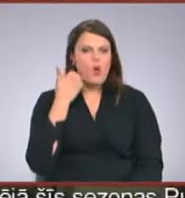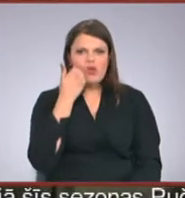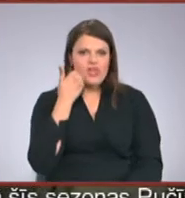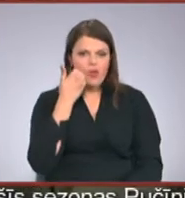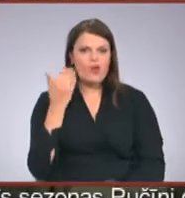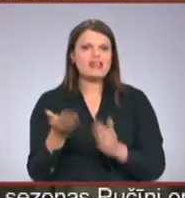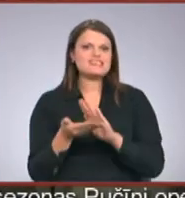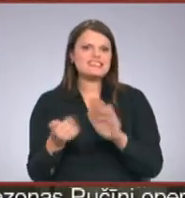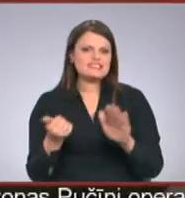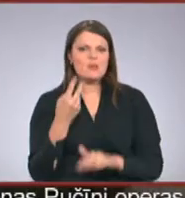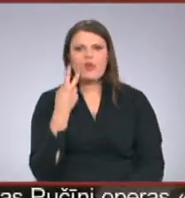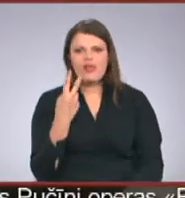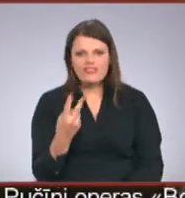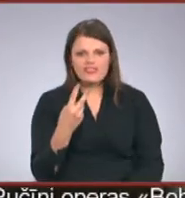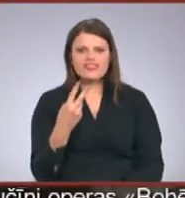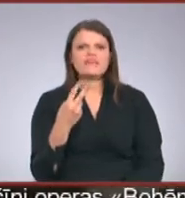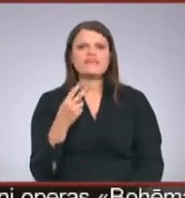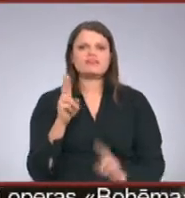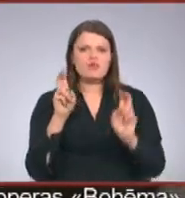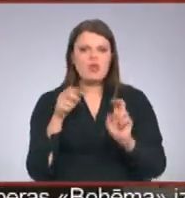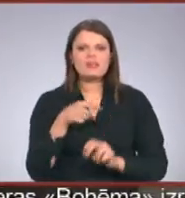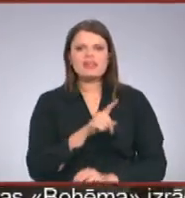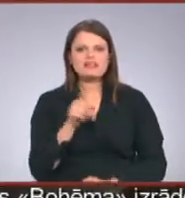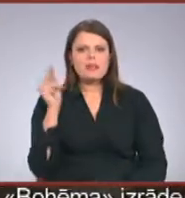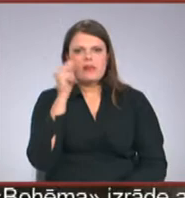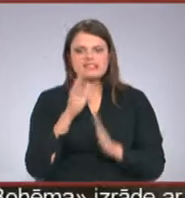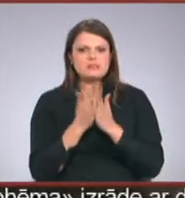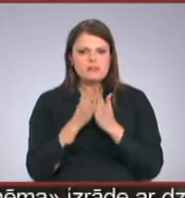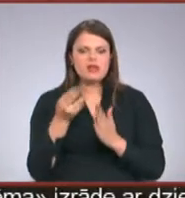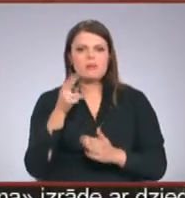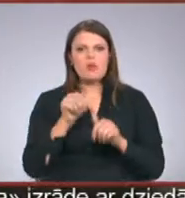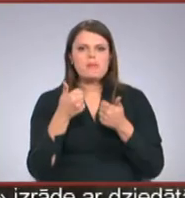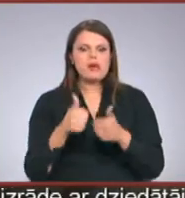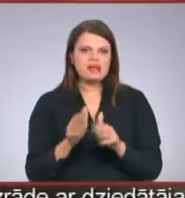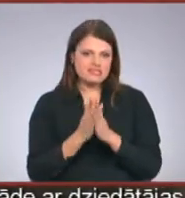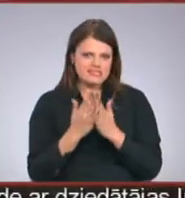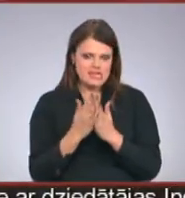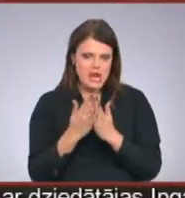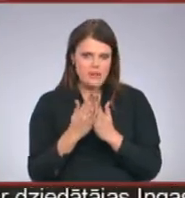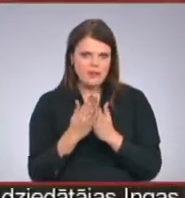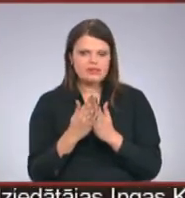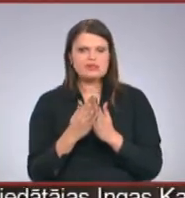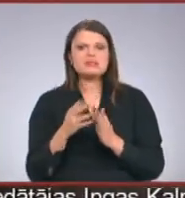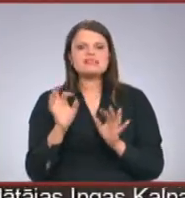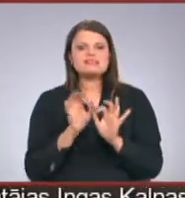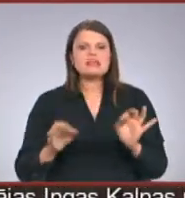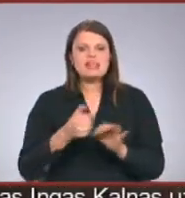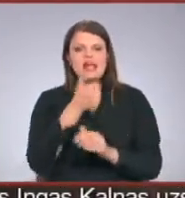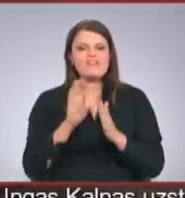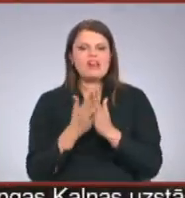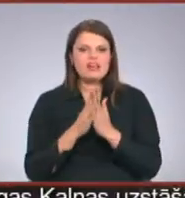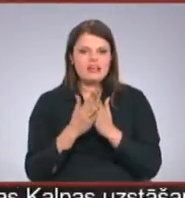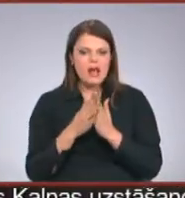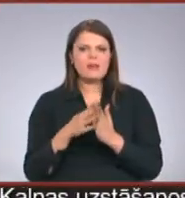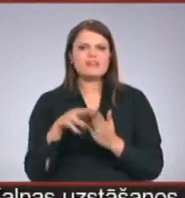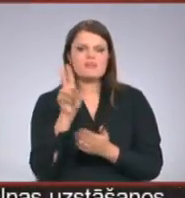atskaitot divas nominācijas. Tas ir mācīt grāmatas un mākslas grāmatas. Skaistākās gada grāmatas pārlapoja